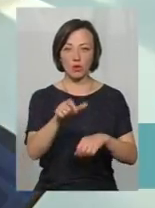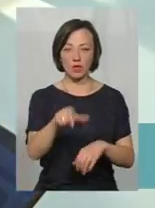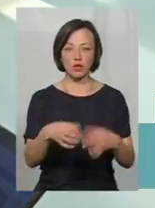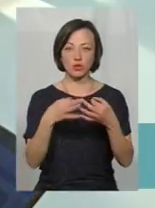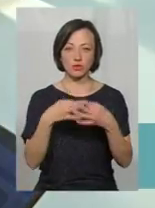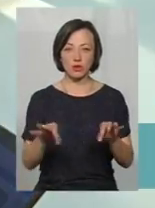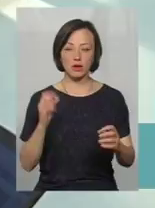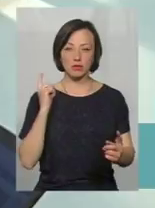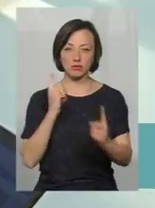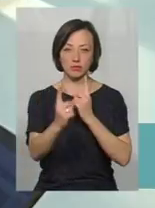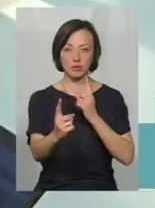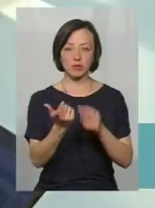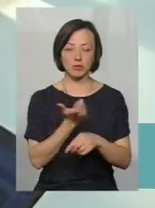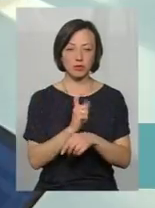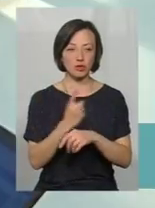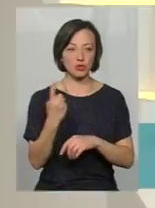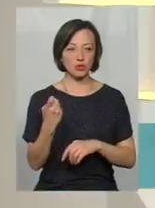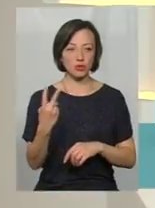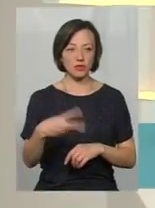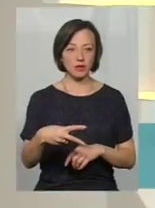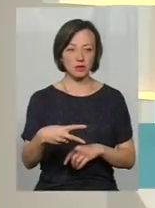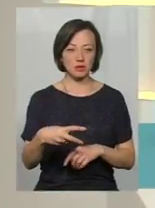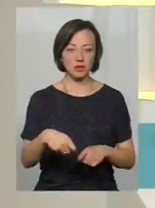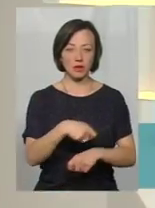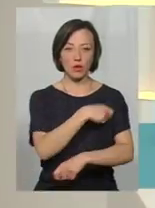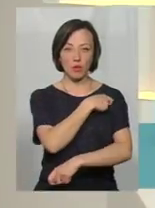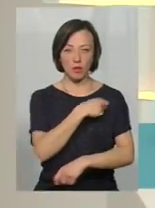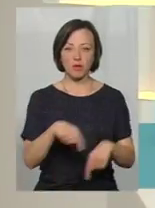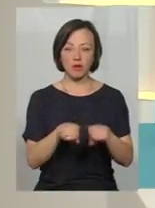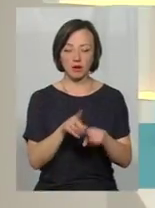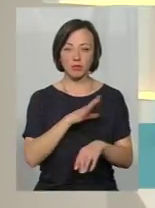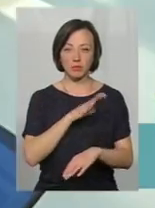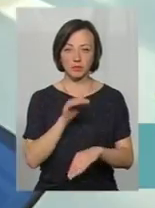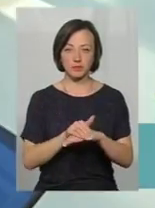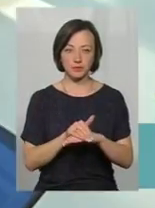собі їхти зі швидкості більше 120 км на годину, а ми таки фіксували,